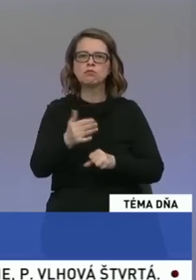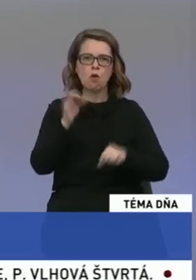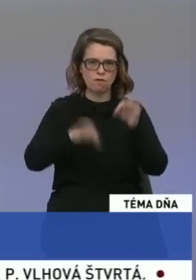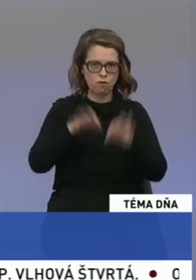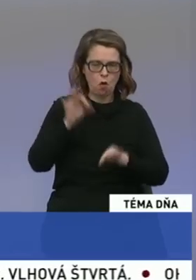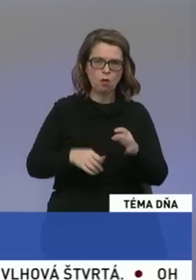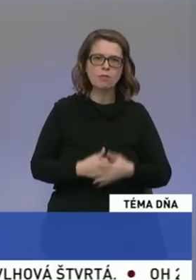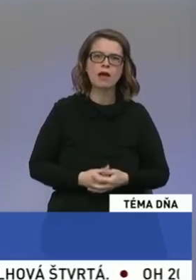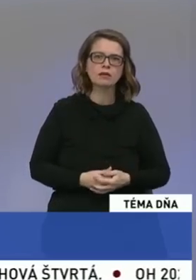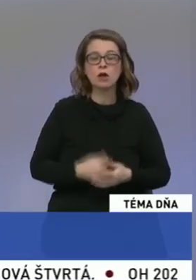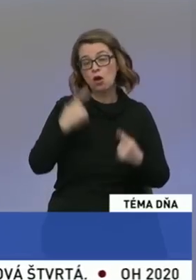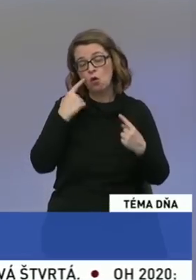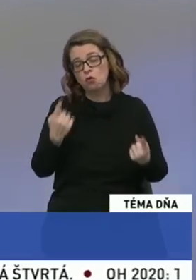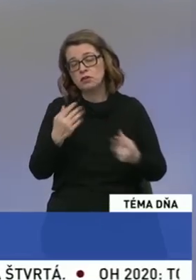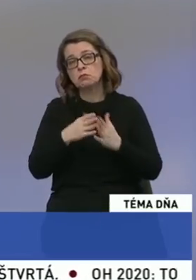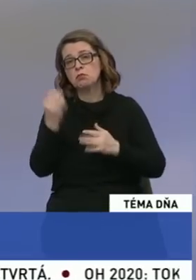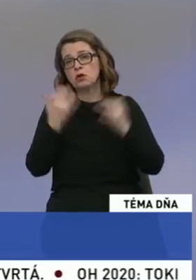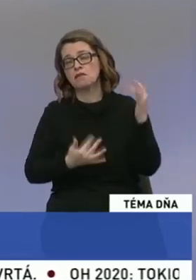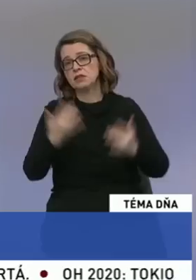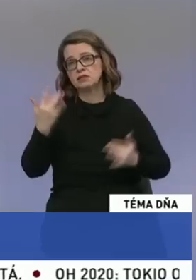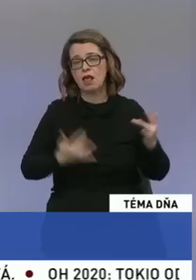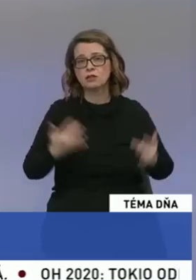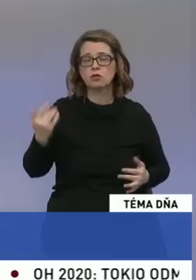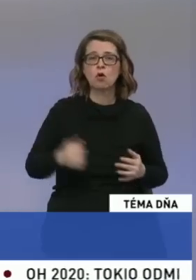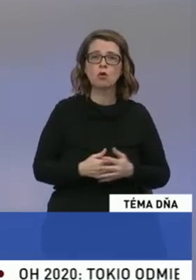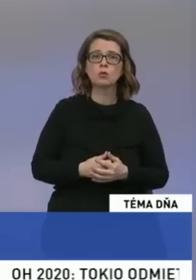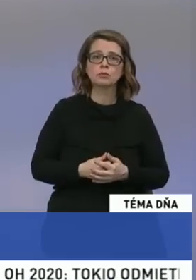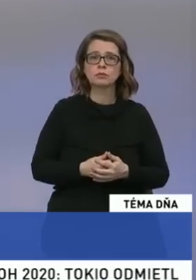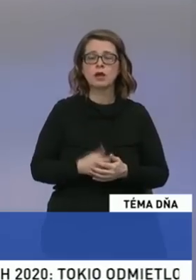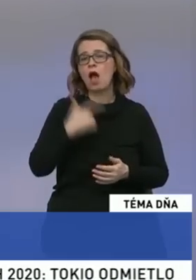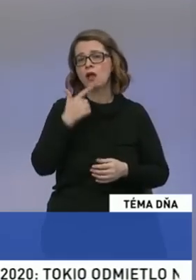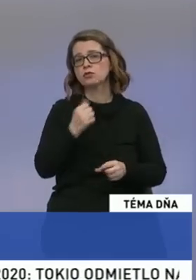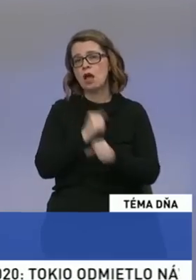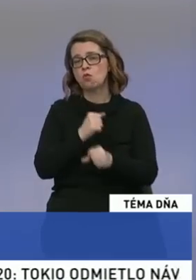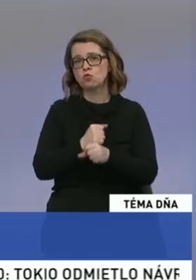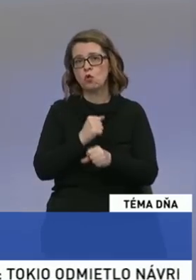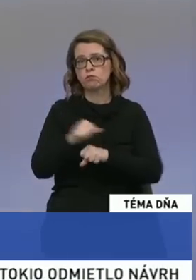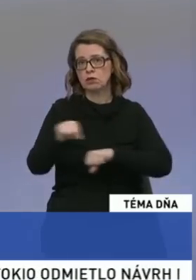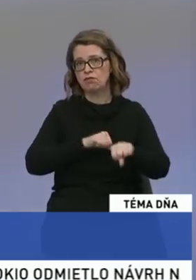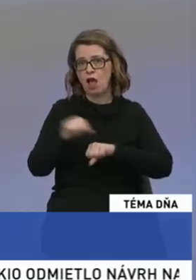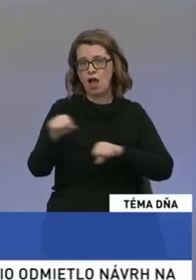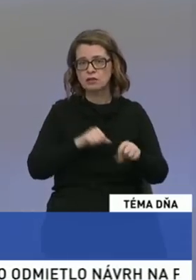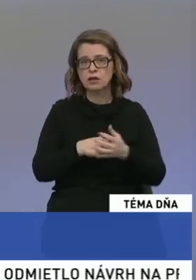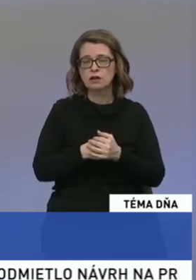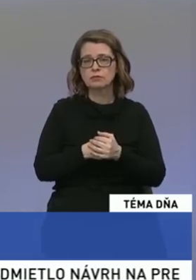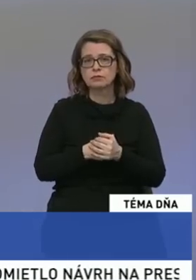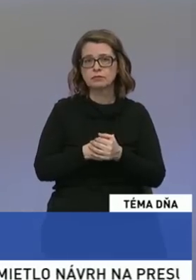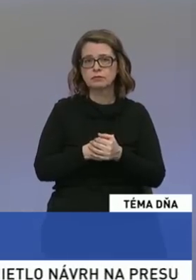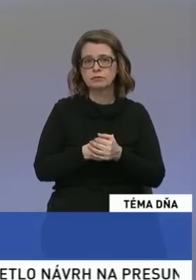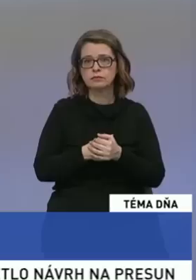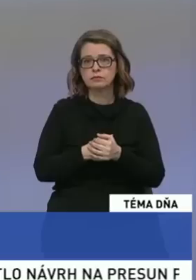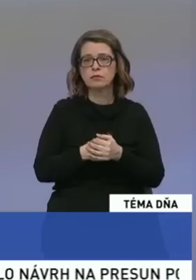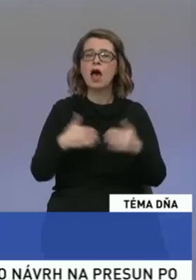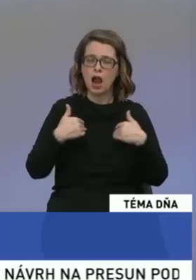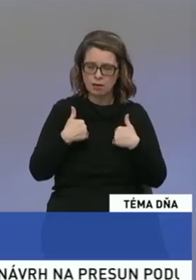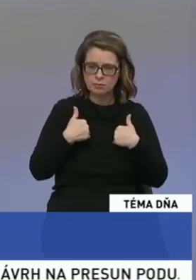A uvidíme podľa výsadkov, aké dostanú jednotlivé politické strany, ako sa bude formovať vláda, ale ako som povedal, my